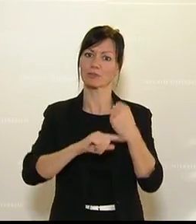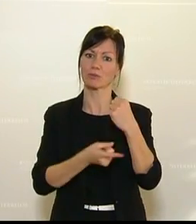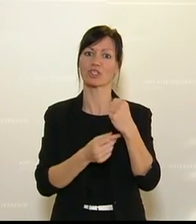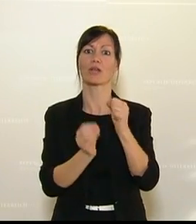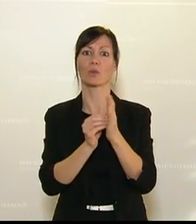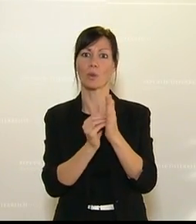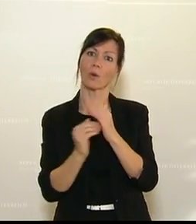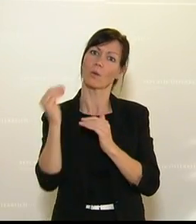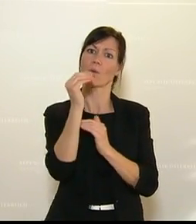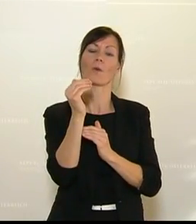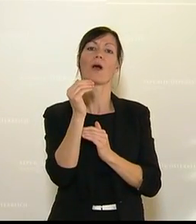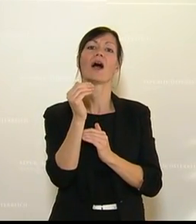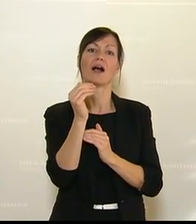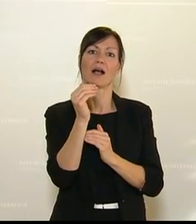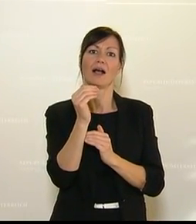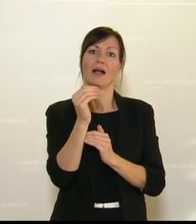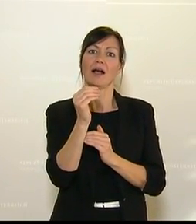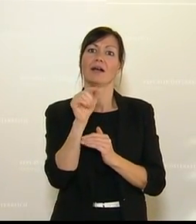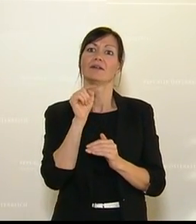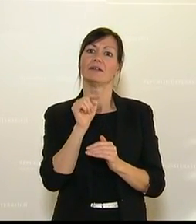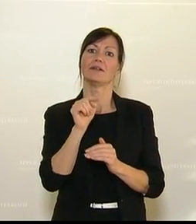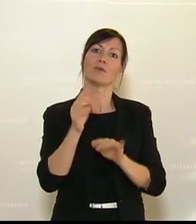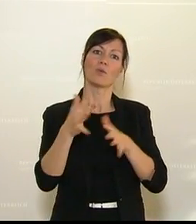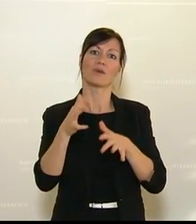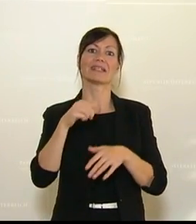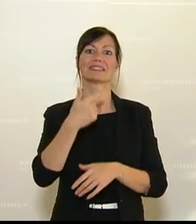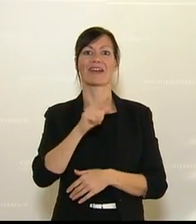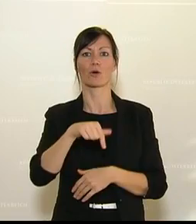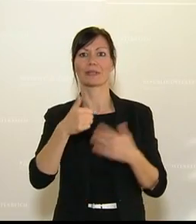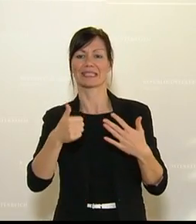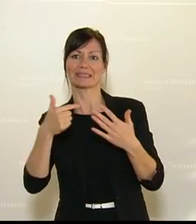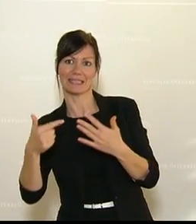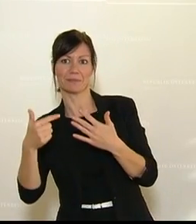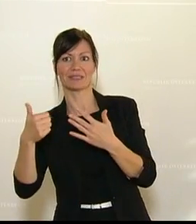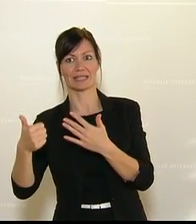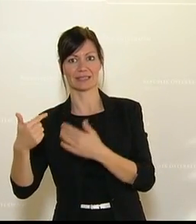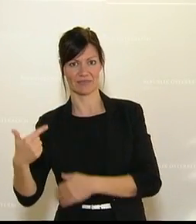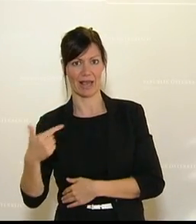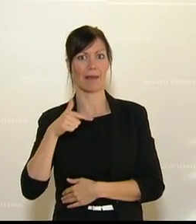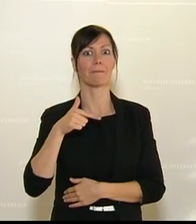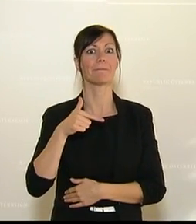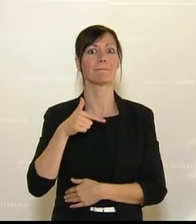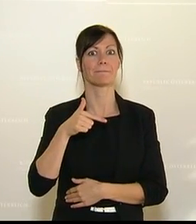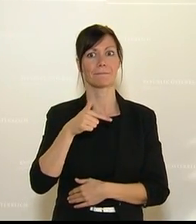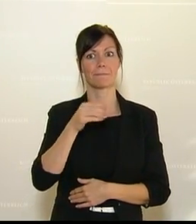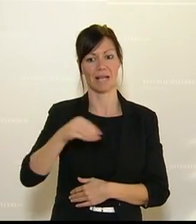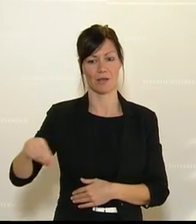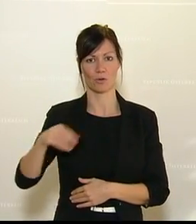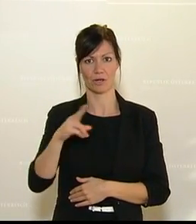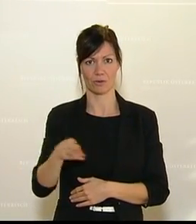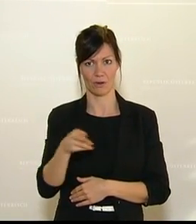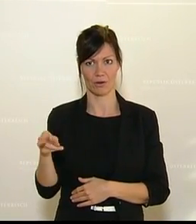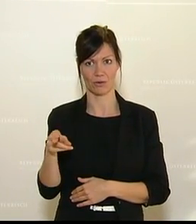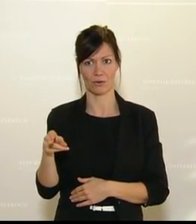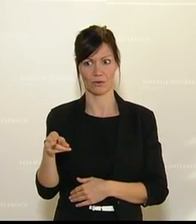geben. 2021 wird es ein Budget von rund 2,6728 Millionen Euro geben. Gegenüber